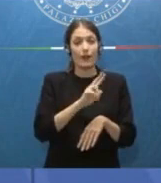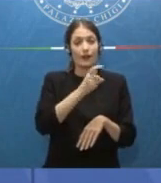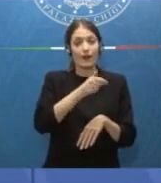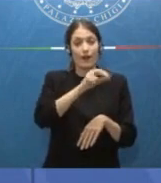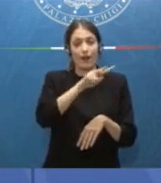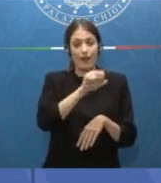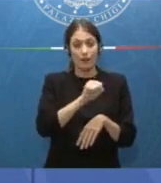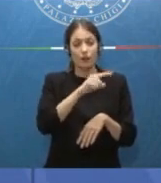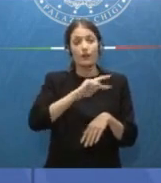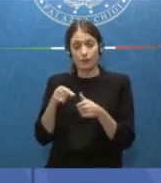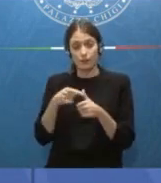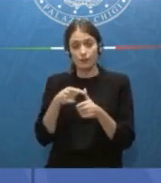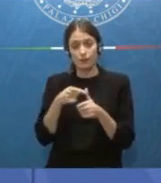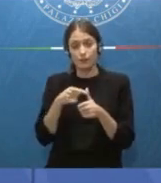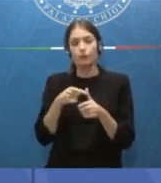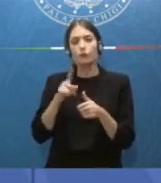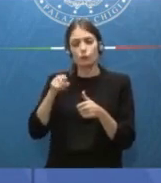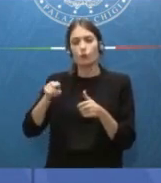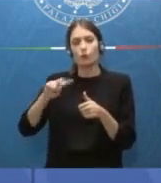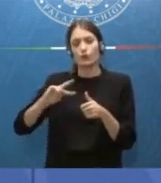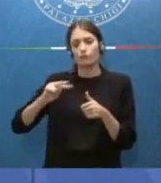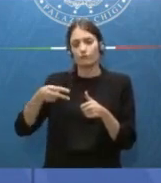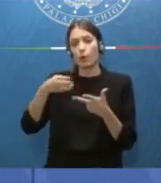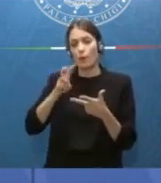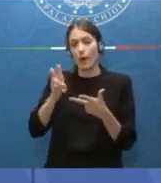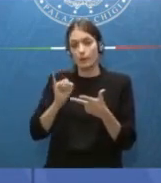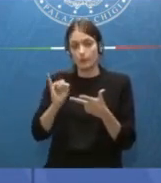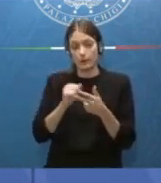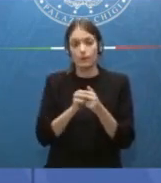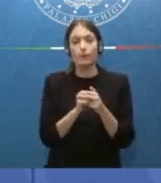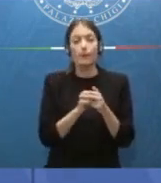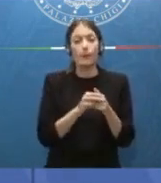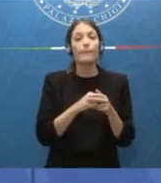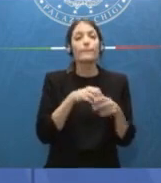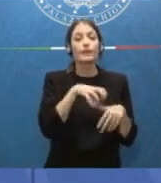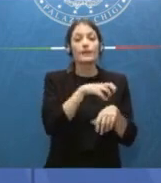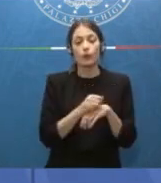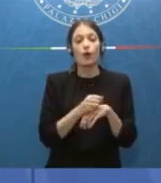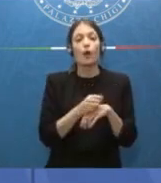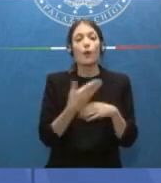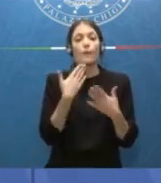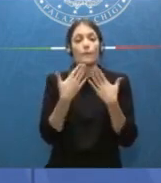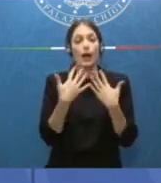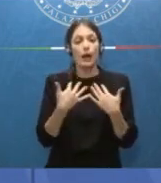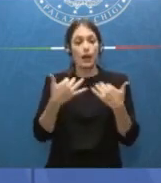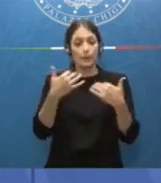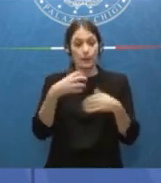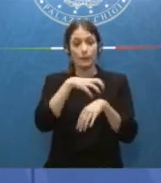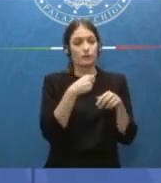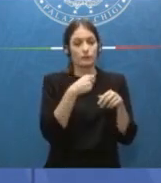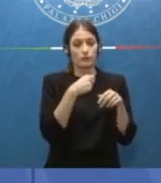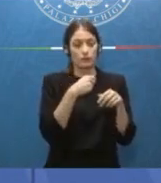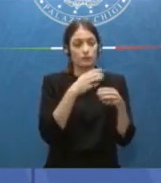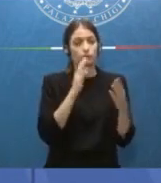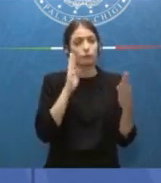assumerà le funzioni di Vice-Ministro e Claudia anche lei assumerà le funzioni di Vice-Ministro, il Ministero della Salute, il Ministro dei rapporti con il Parlamento,